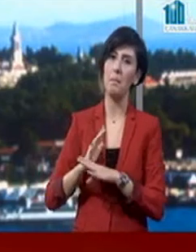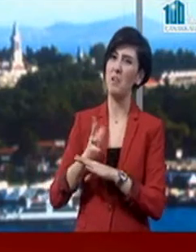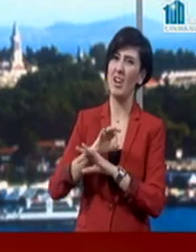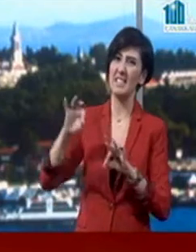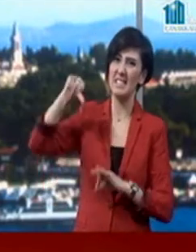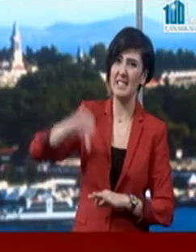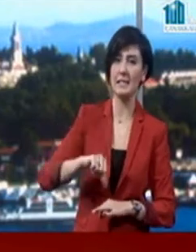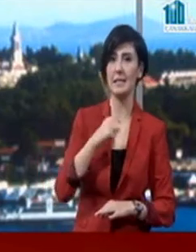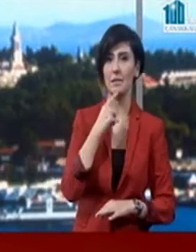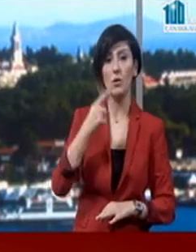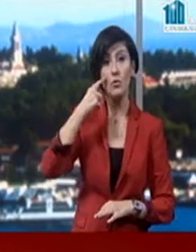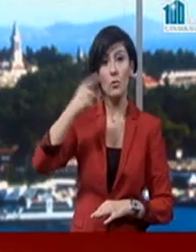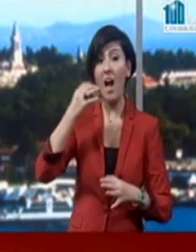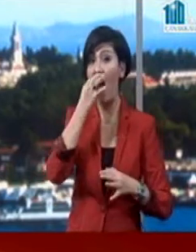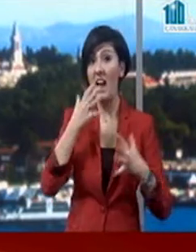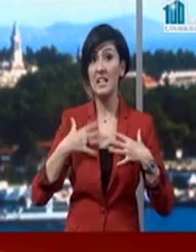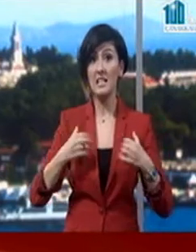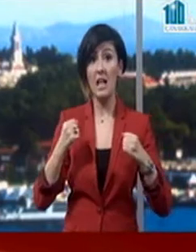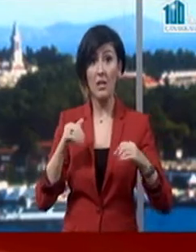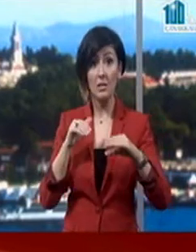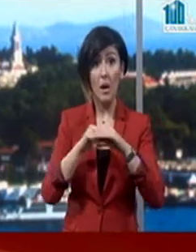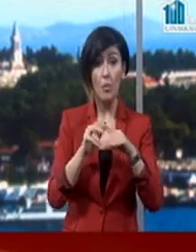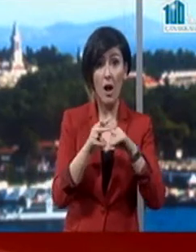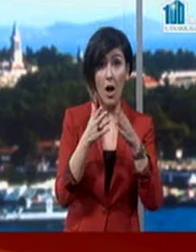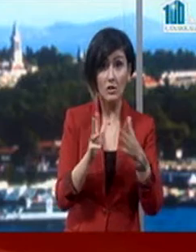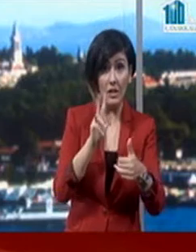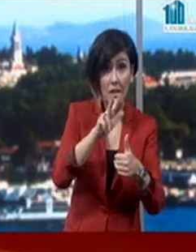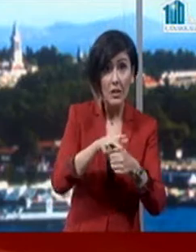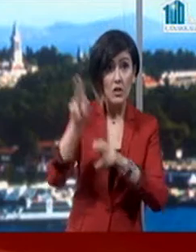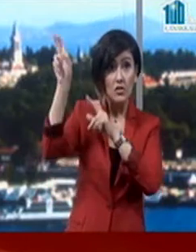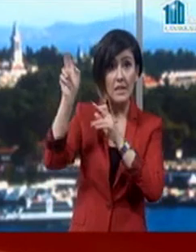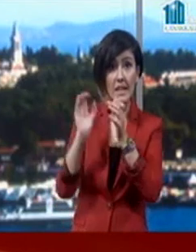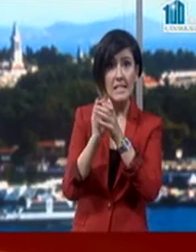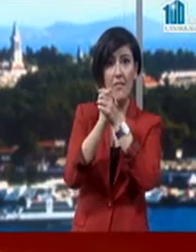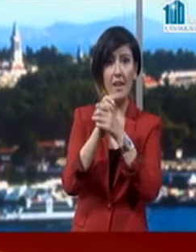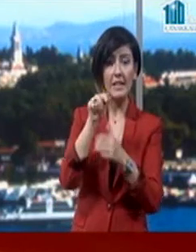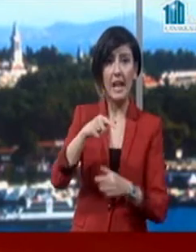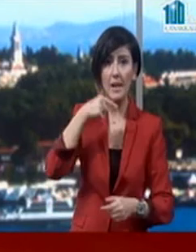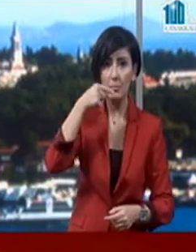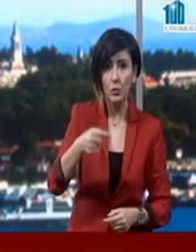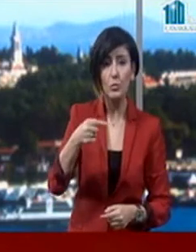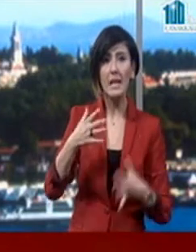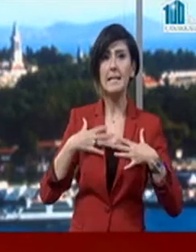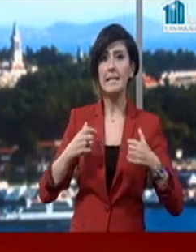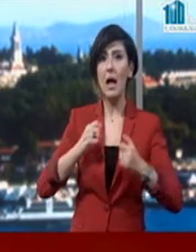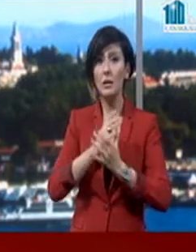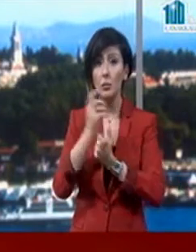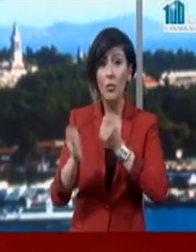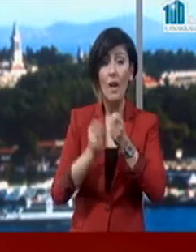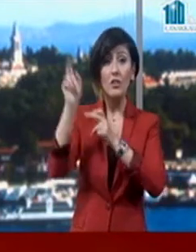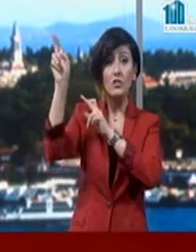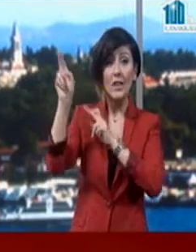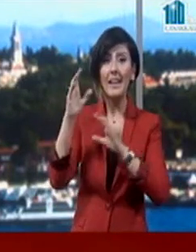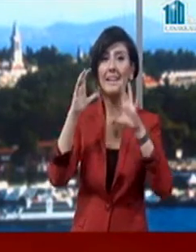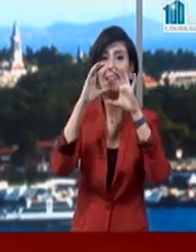Ankara Sağlık Kampüsü açılışına katıldı ve Çanakkale zaferine atıfta bulundu. Erdoğan sağlık görevlilerinin Çanakkale'nin gizli